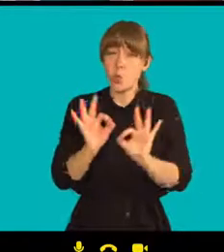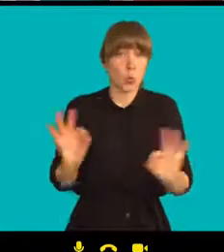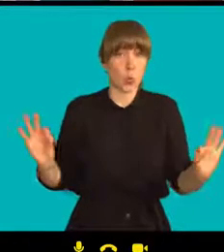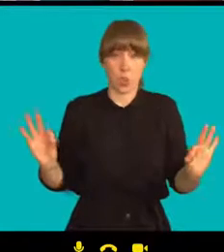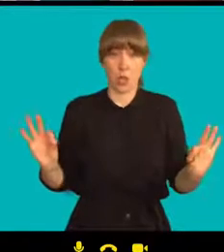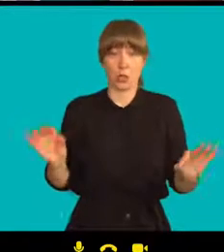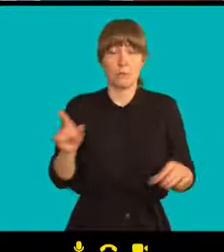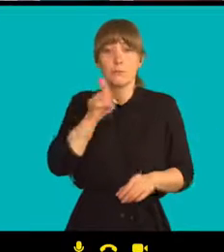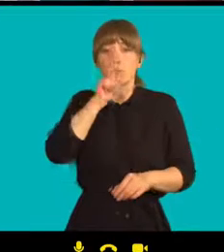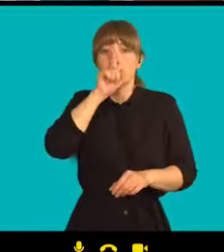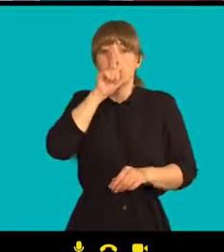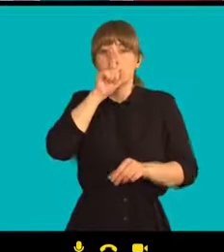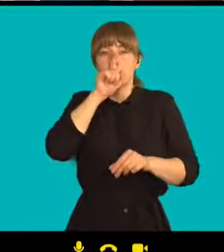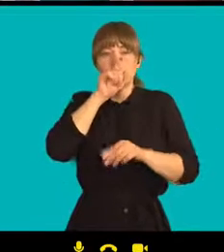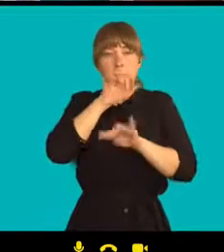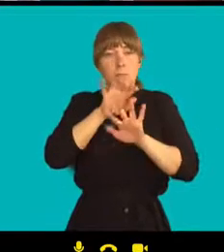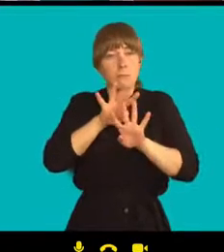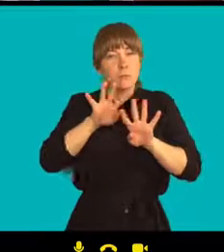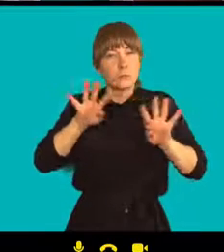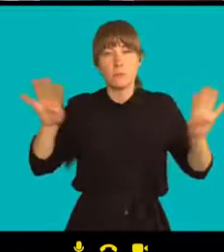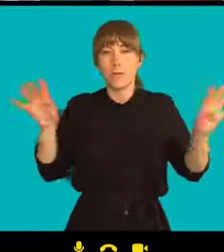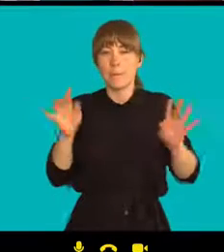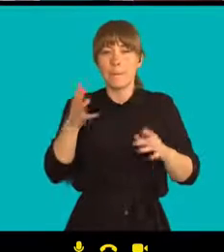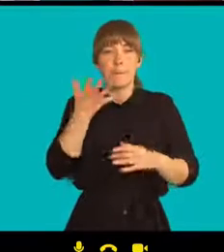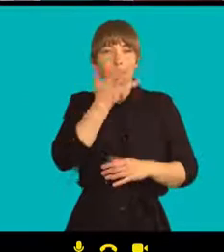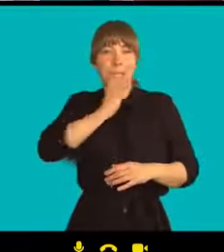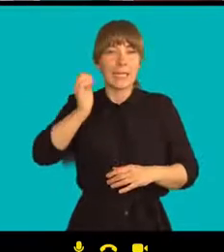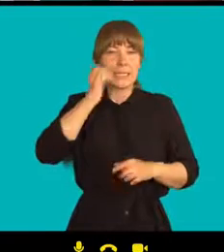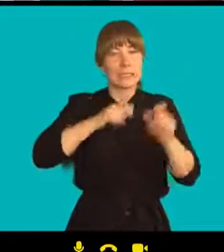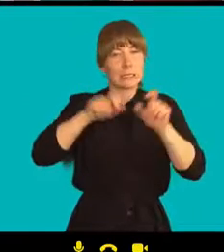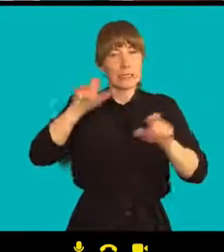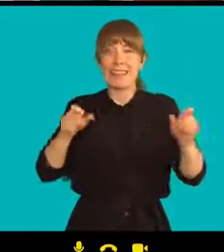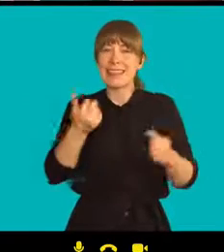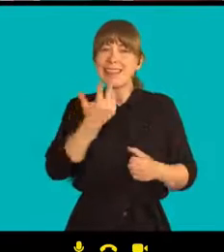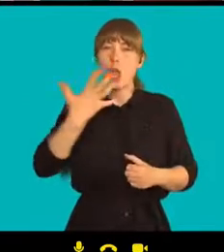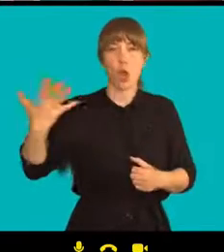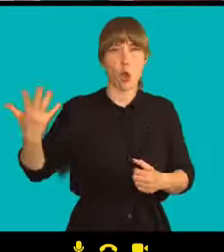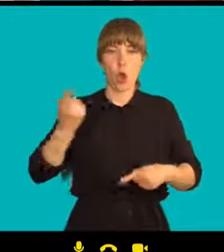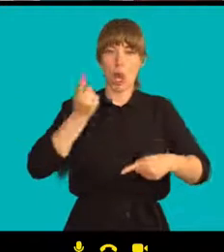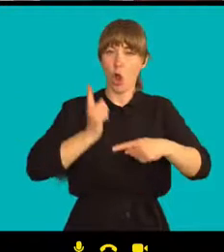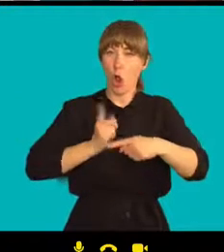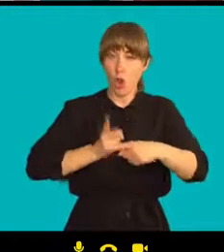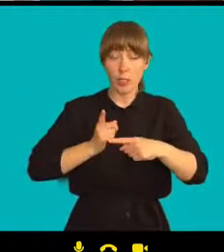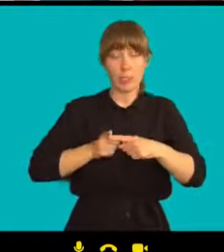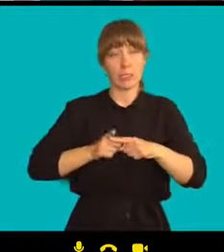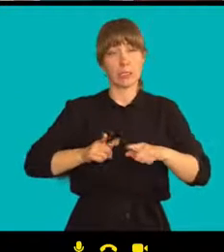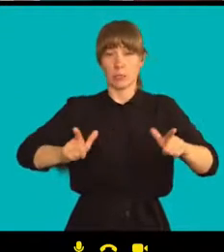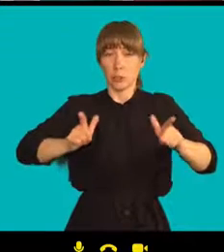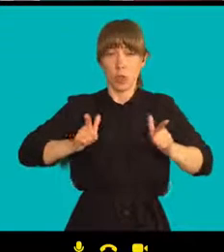A taková situace přetrvává několik hodin. A já nikdy nezapomenu na ten tlak.